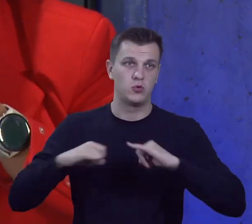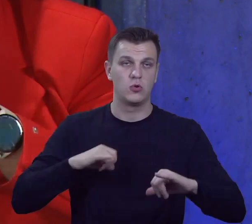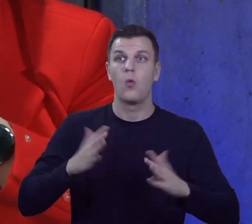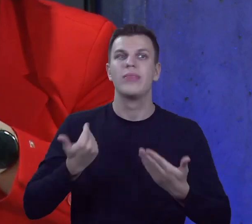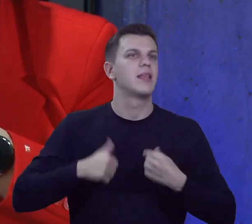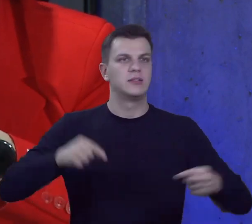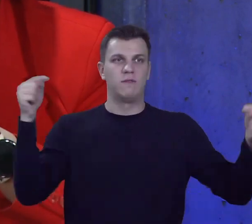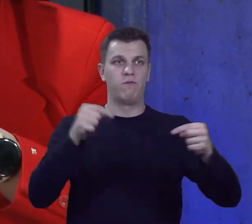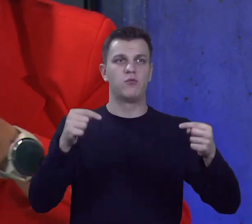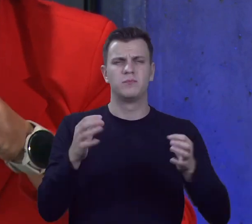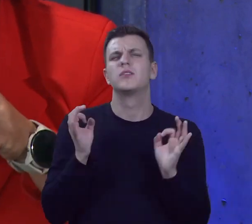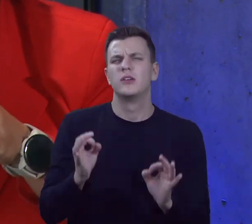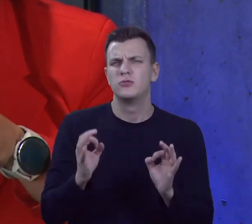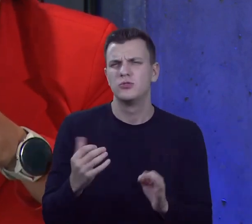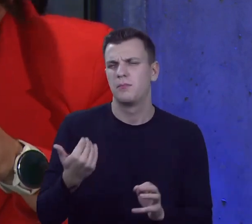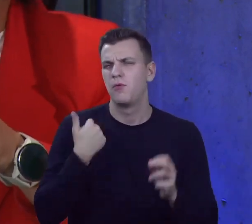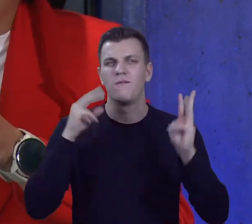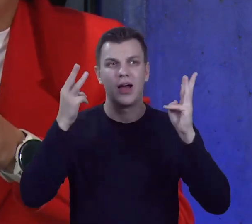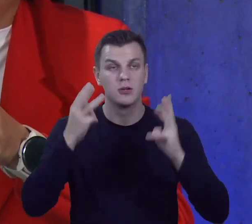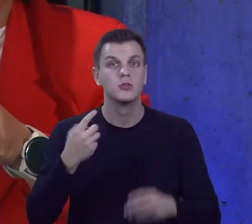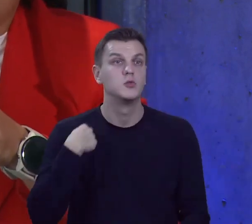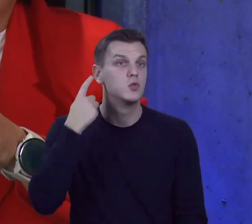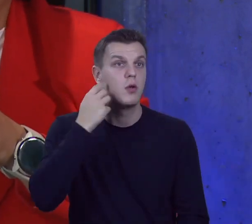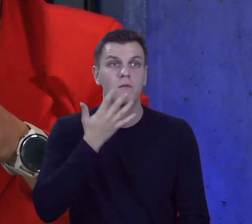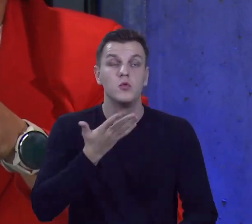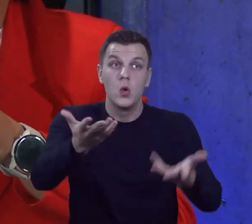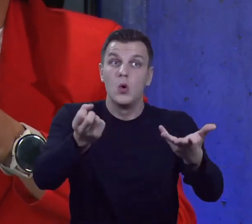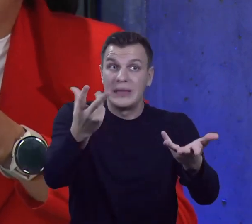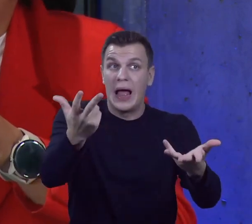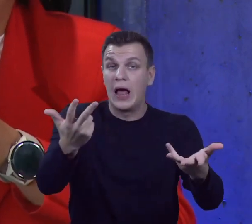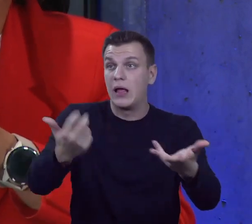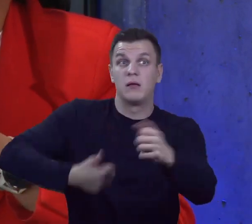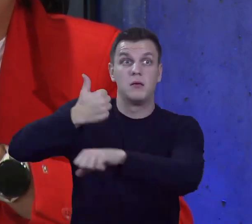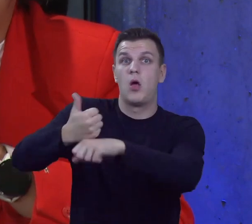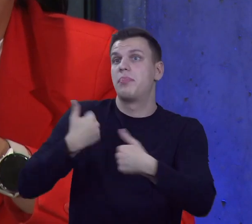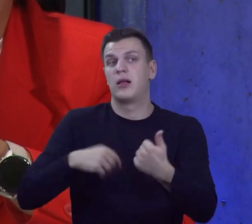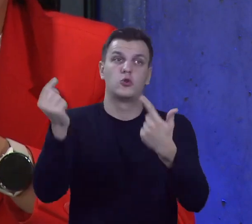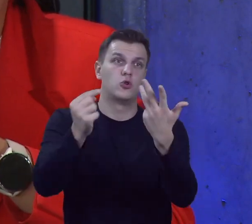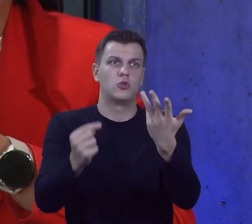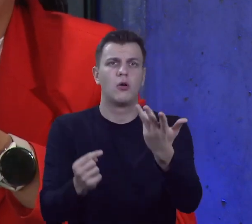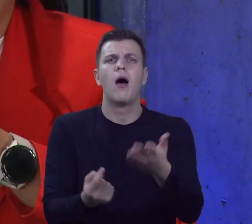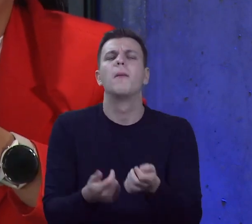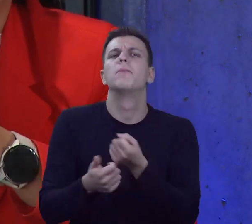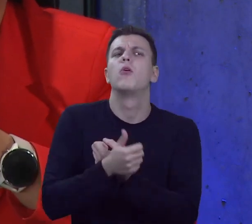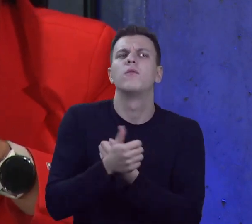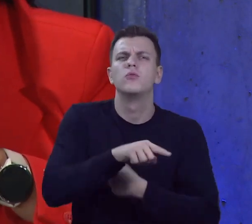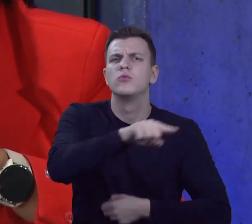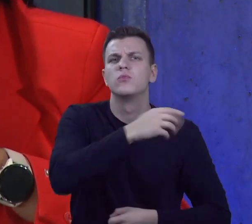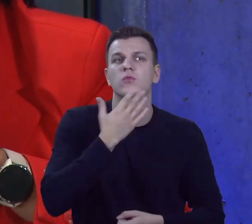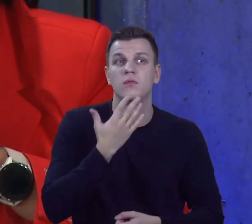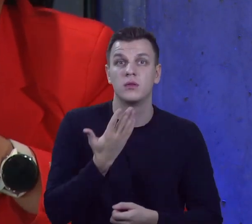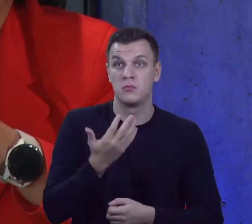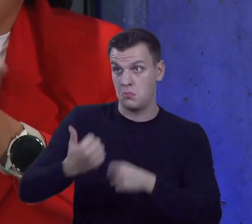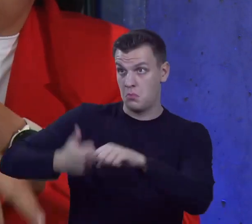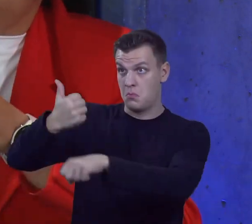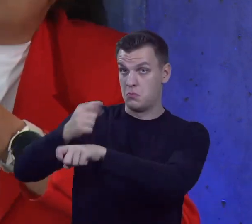takie głosy w trakcie warsztatów, no bo tak, bo przecież ci włodarze to nie chcą tego, czy tamtego. No z czego to wynika? Nie dlatego, że włodarze są